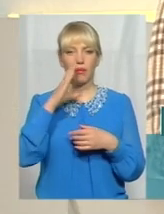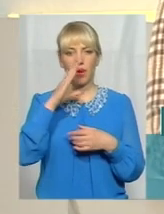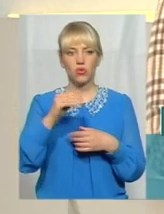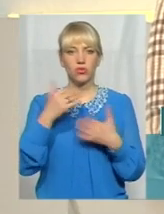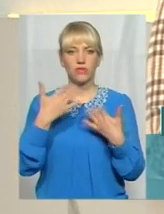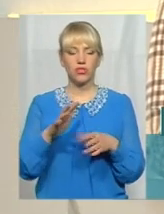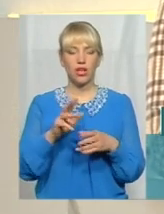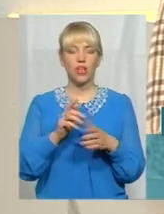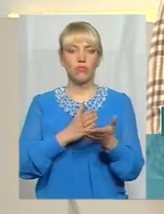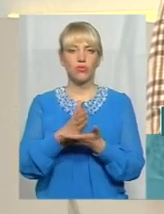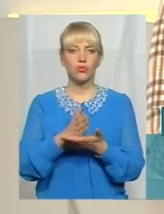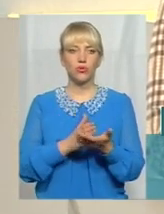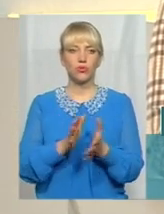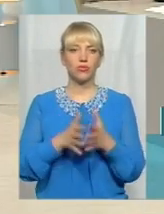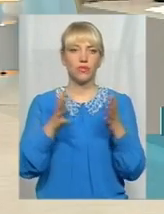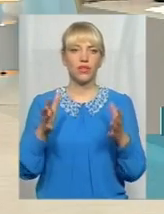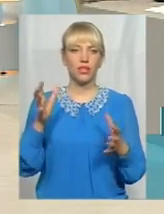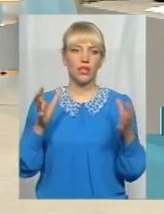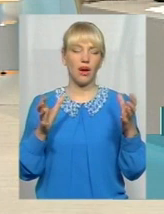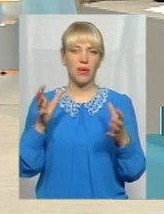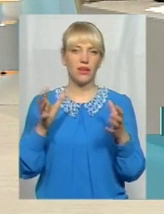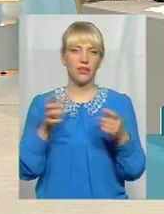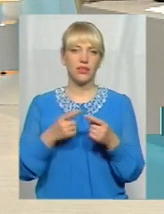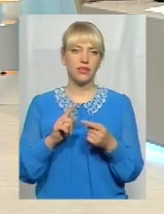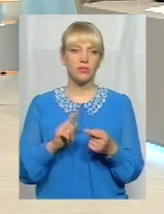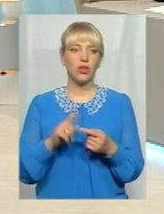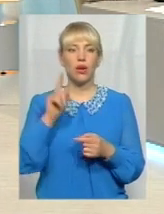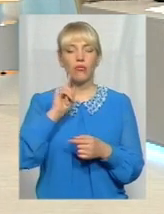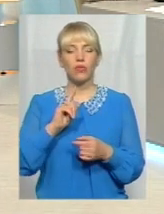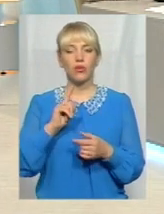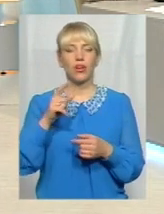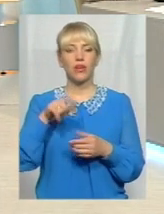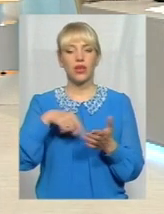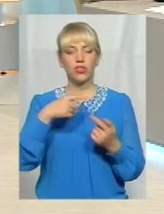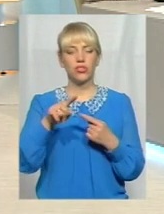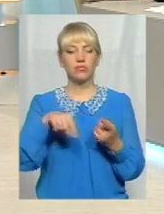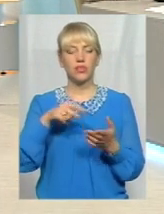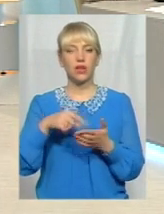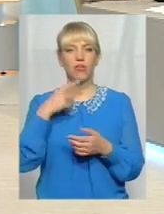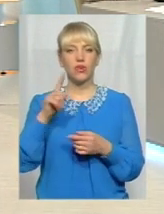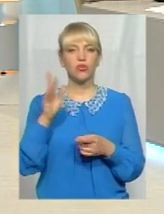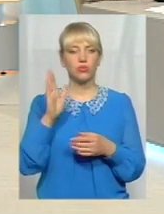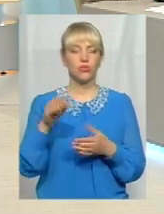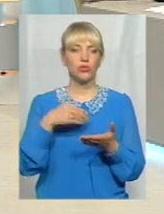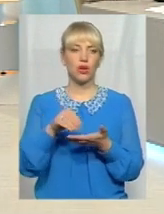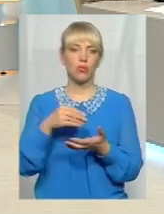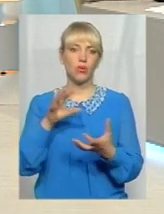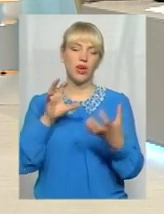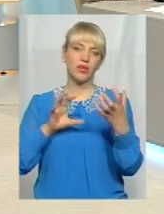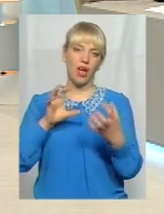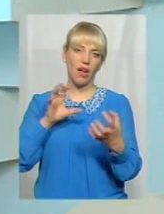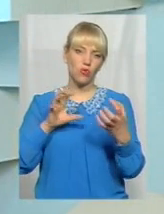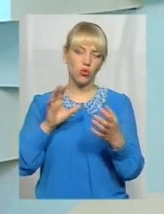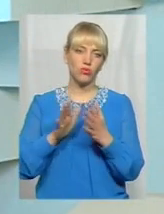обслуговує великогабаритний транспорт? Ну так, дійсно, поки інші міста говорили про те, що вони будуть закупляти автобуси великогабаритні.